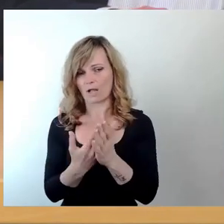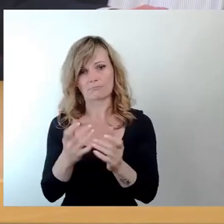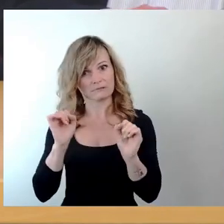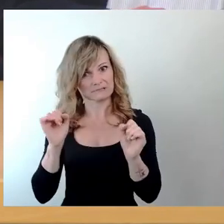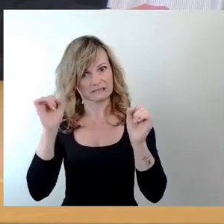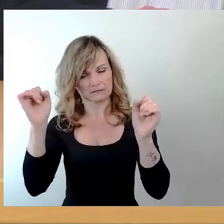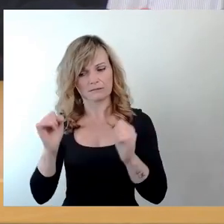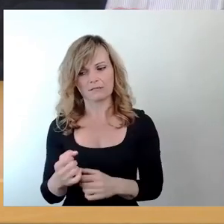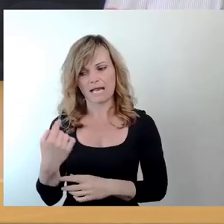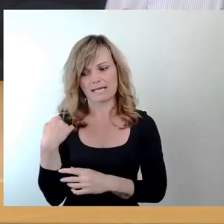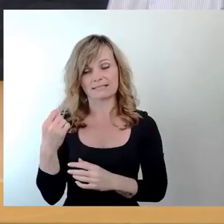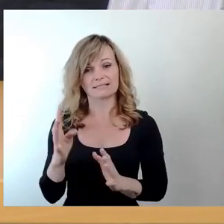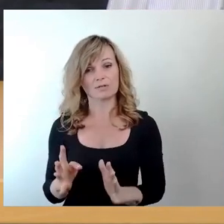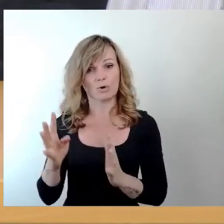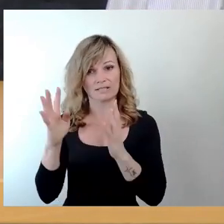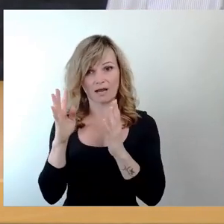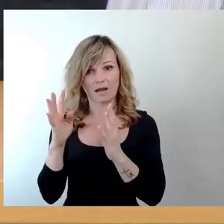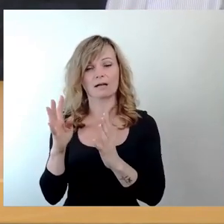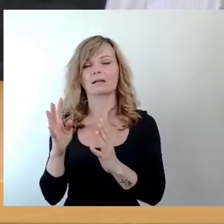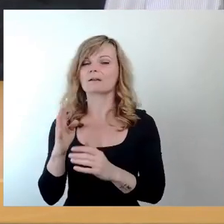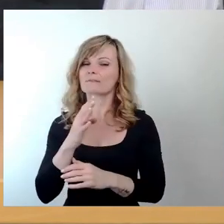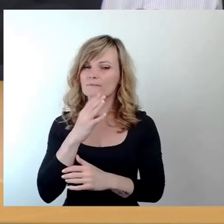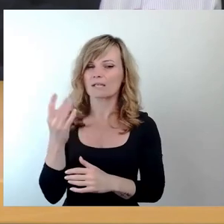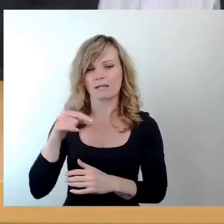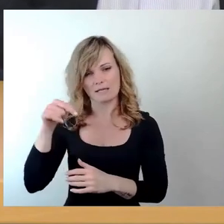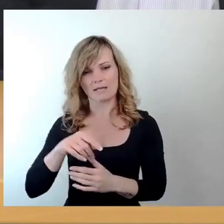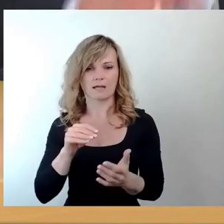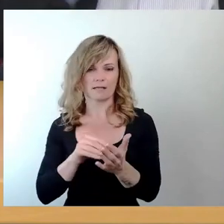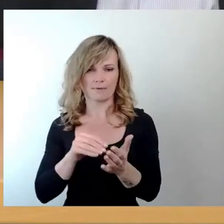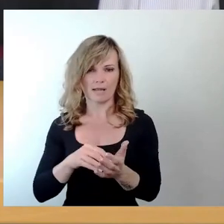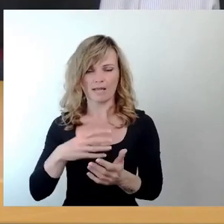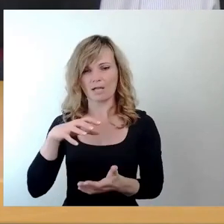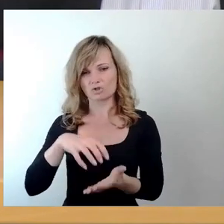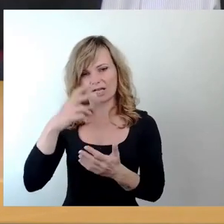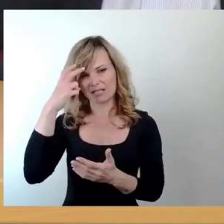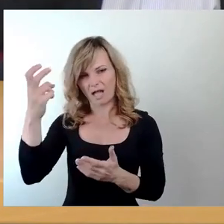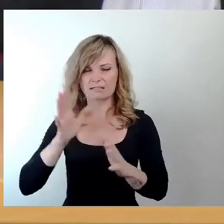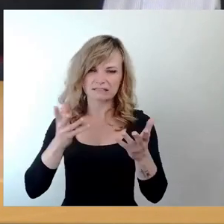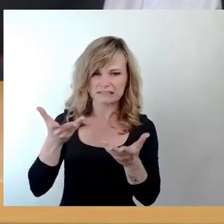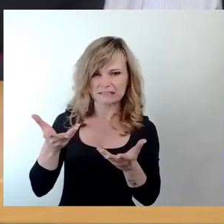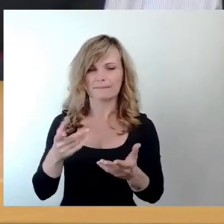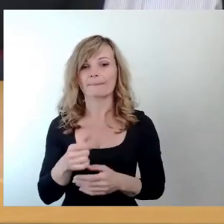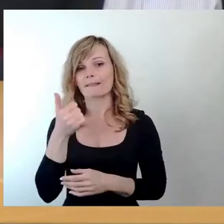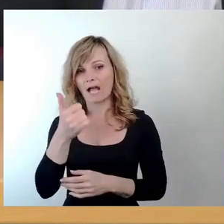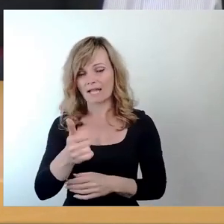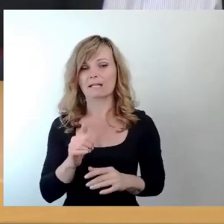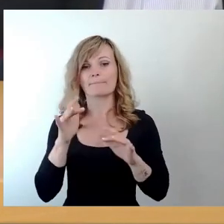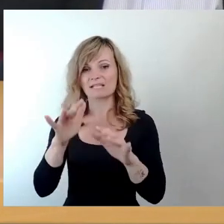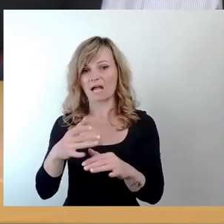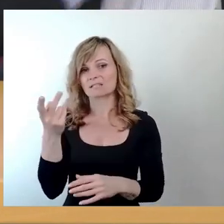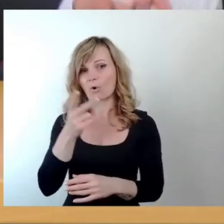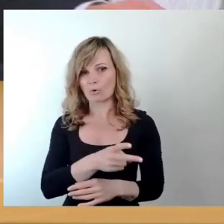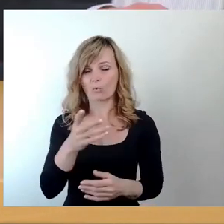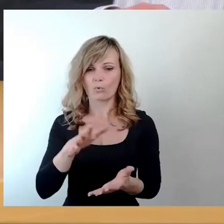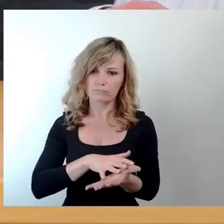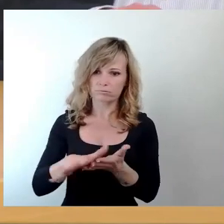waren sehr, sehr, sehr viele beteiligt hier am Stadtratan, dass das überhaupt möglich wurde, eine Milliarde Euro in den Schulhausbau stecken konnten.